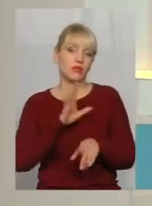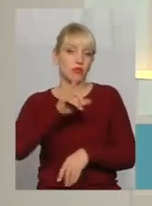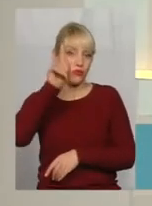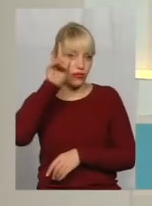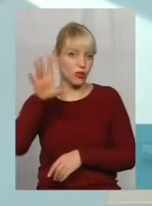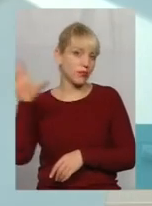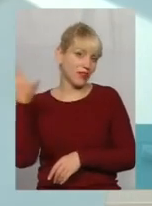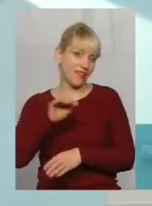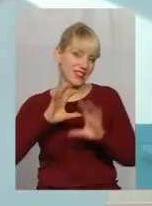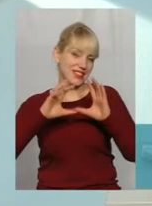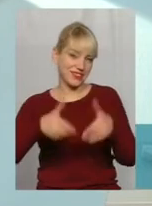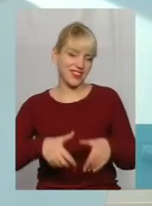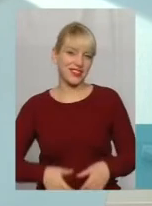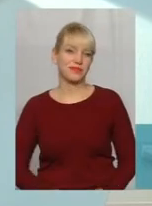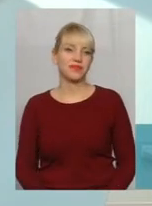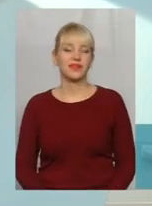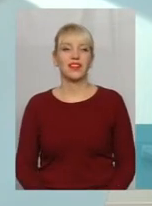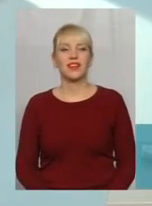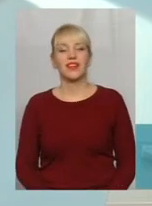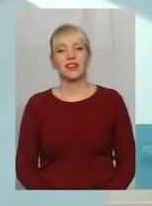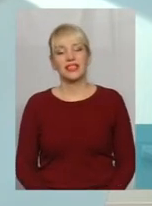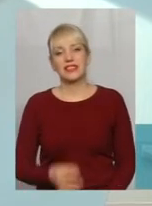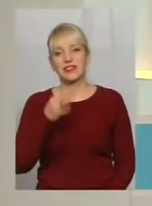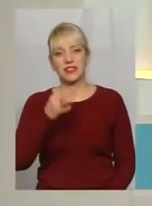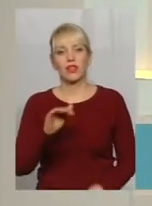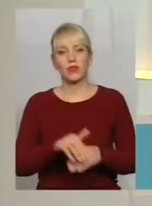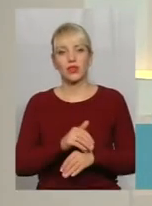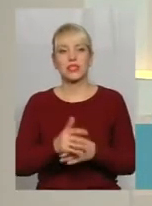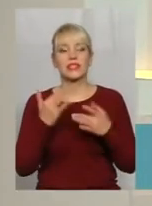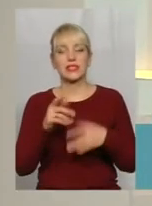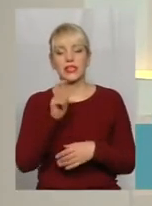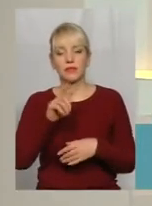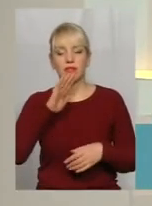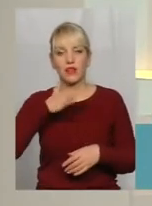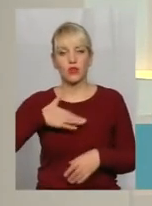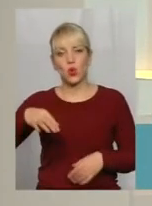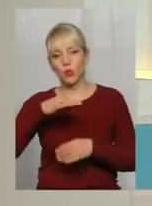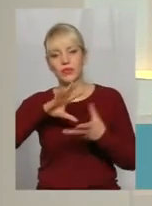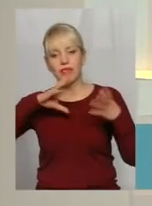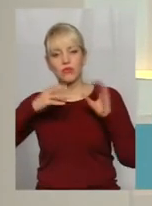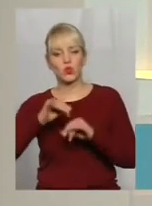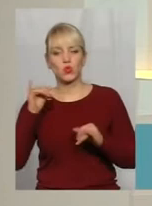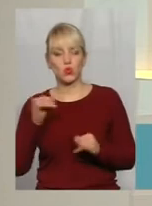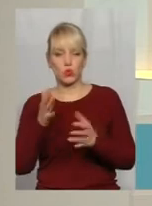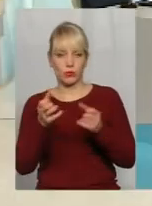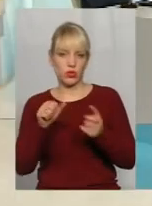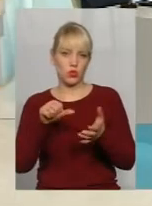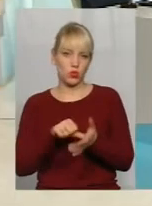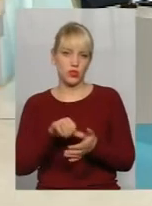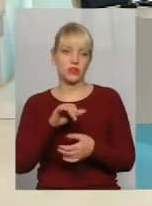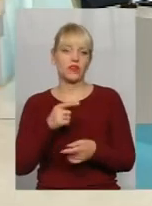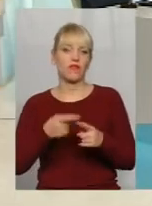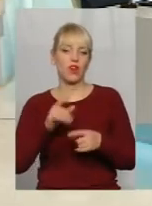на весь світ. Пане Вікторе, скажіть, будь ласка, а скільки всього мешканців з нашої області за всю історію отбрав участь в